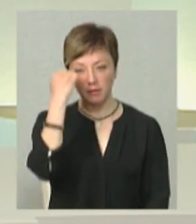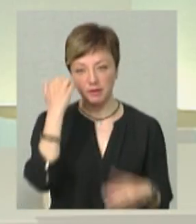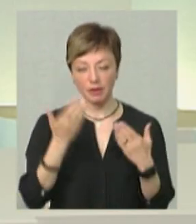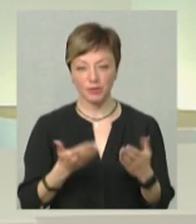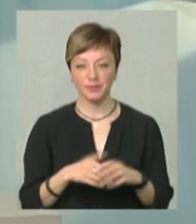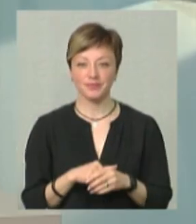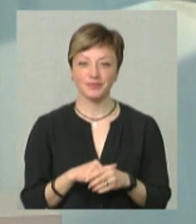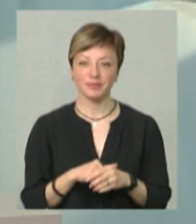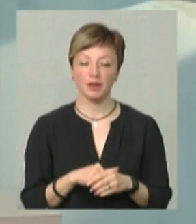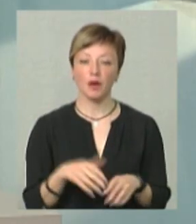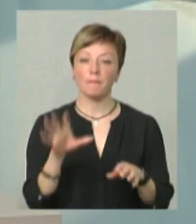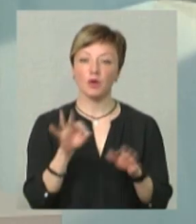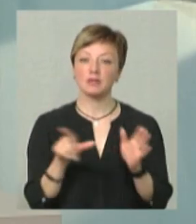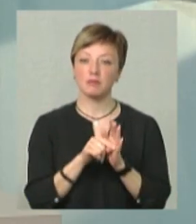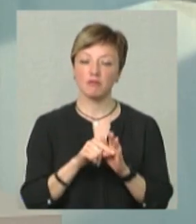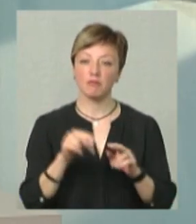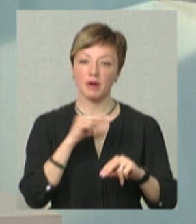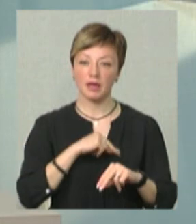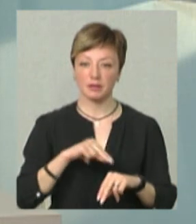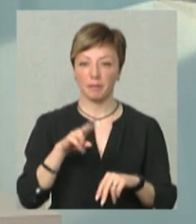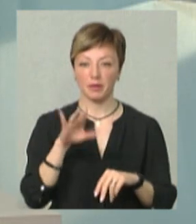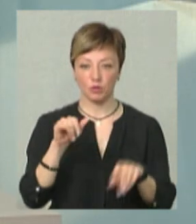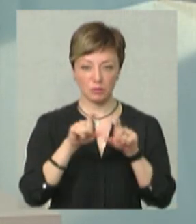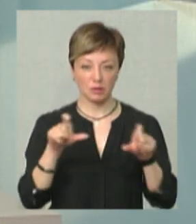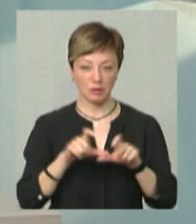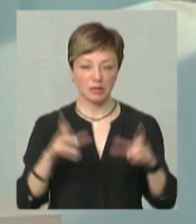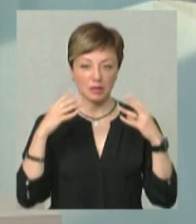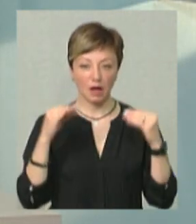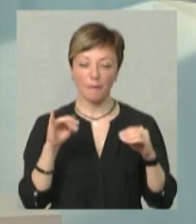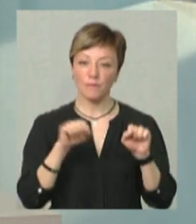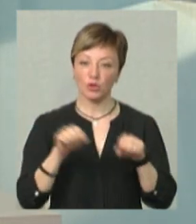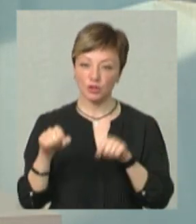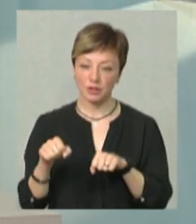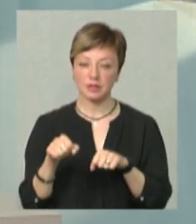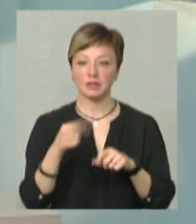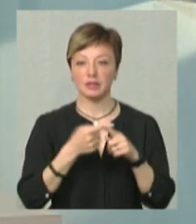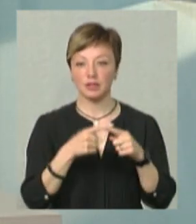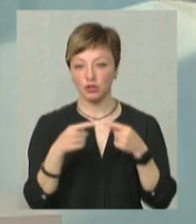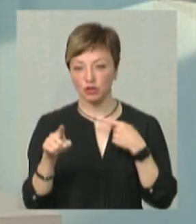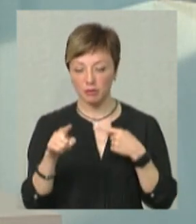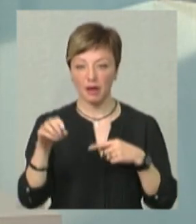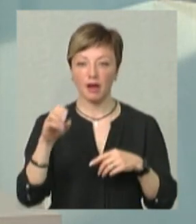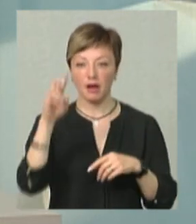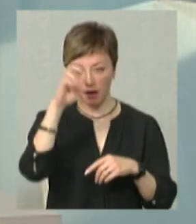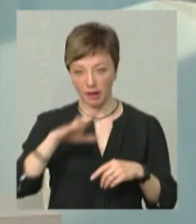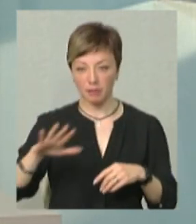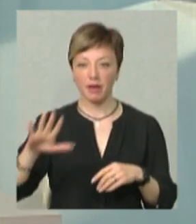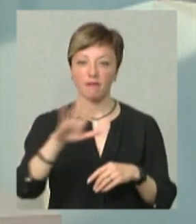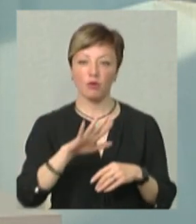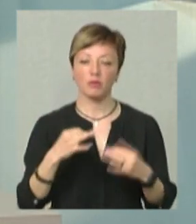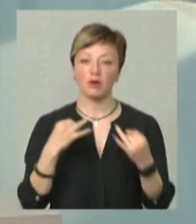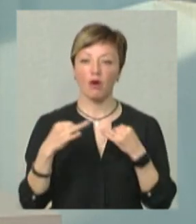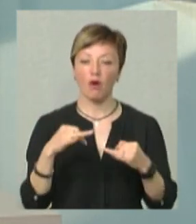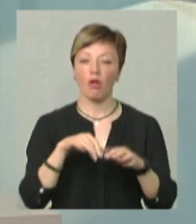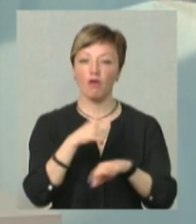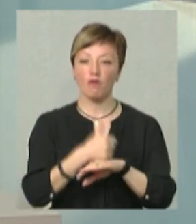вам дякую. Будь ласка. Про співпрацю закладів профтехосвіти з Нідерландами а потенційно ще й з Бельгією та Німеччиною спілкувалися Павлом Бозданецьким,